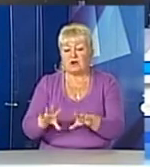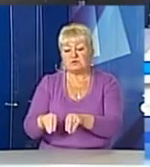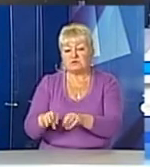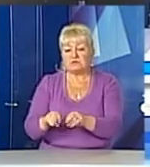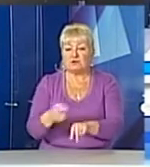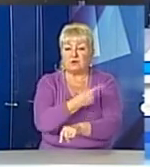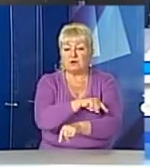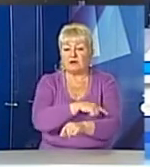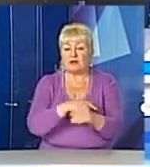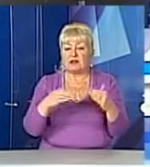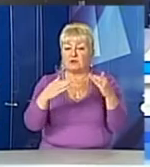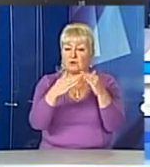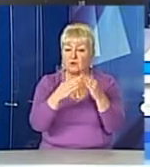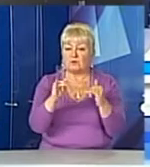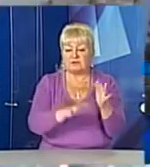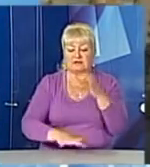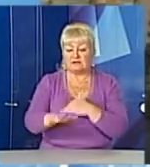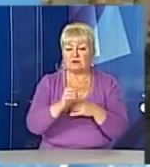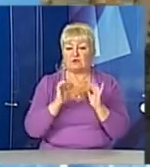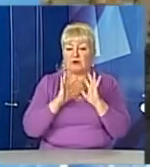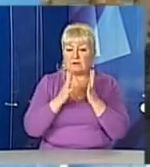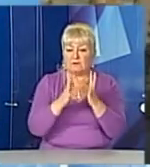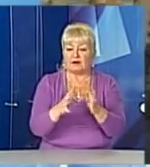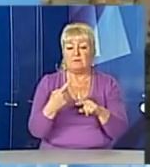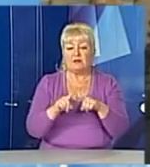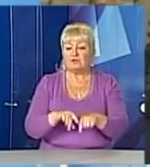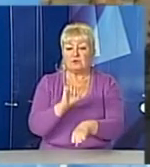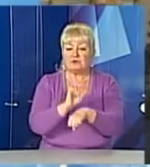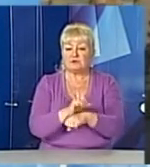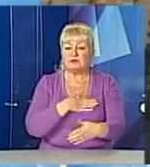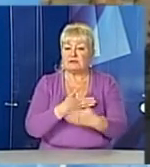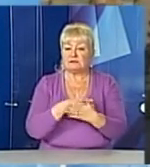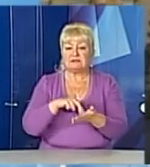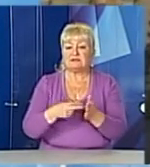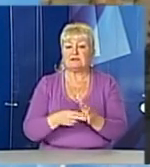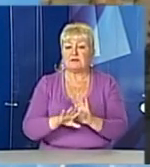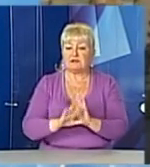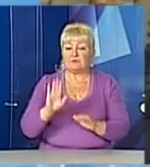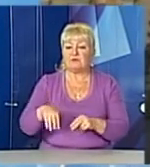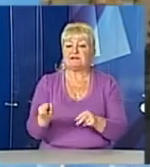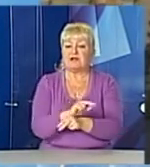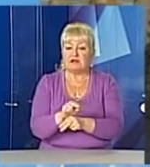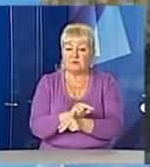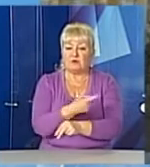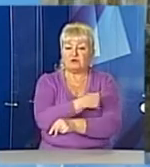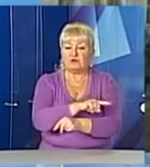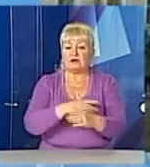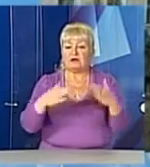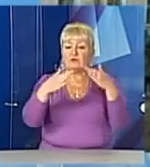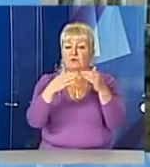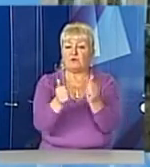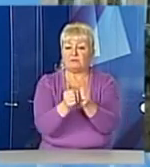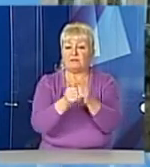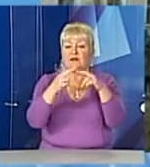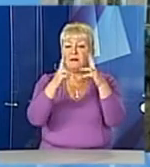корпусі та на території парку. Та на цьому зупинятися активісти не планують. Після ремонту в лікарняному корпусі біля